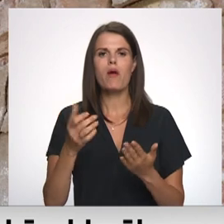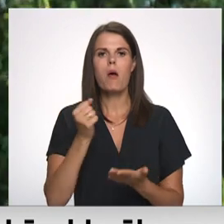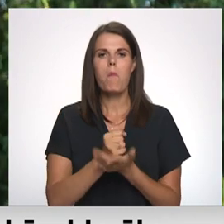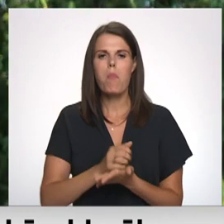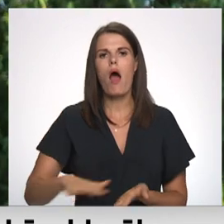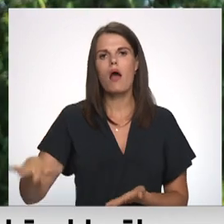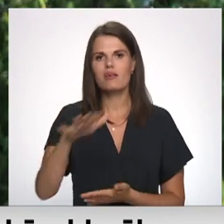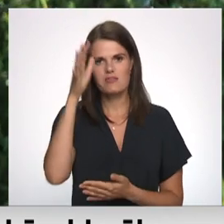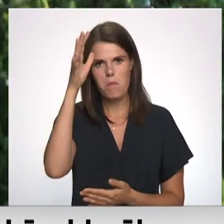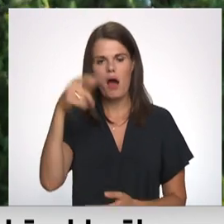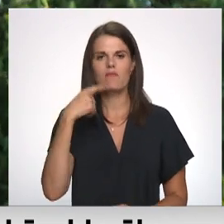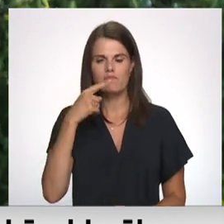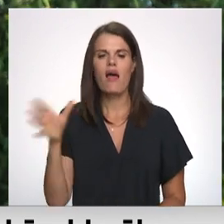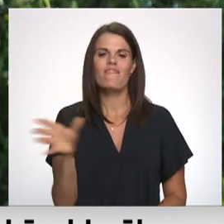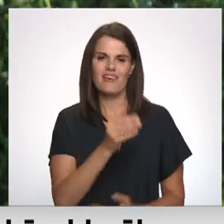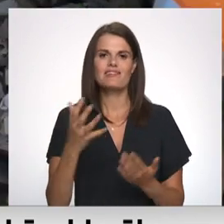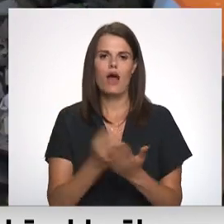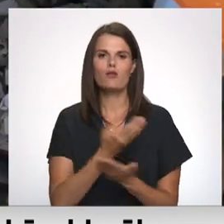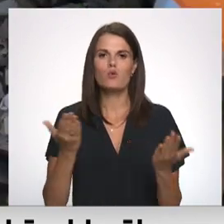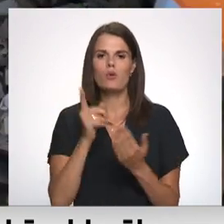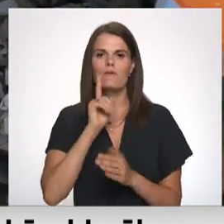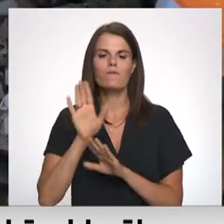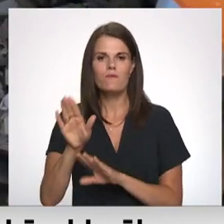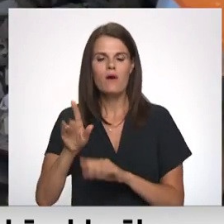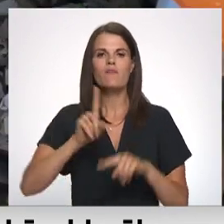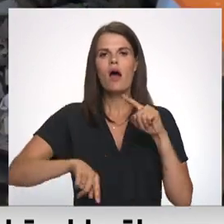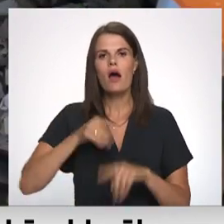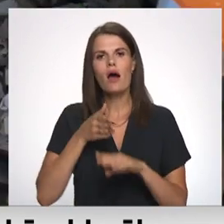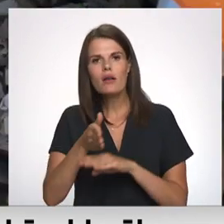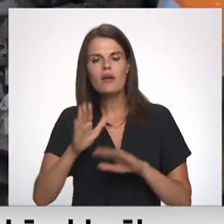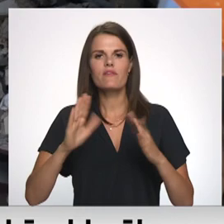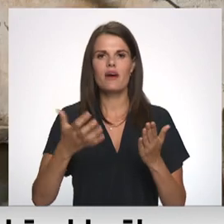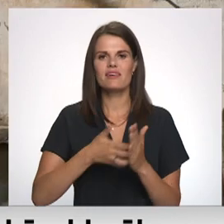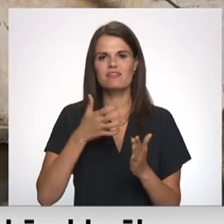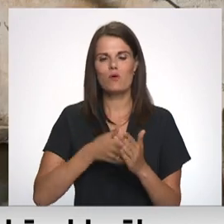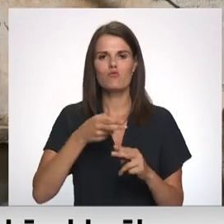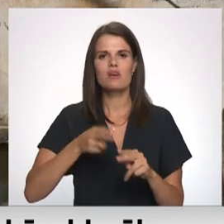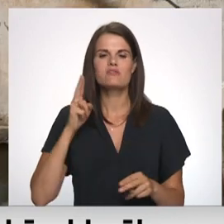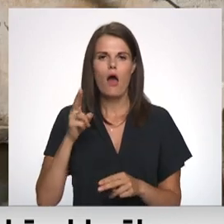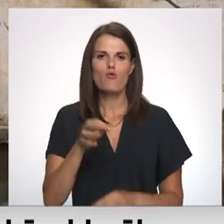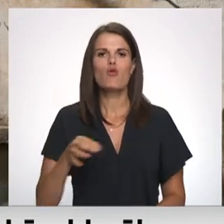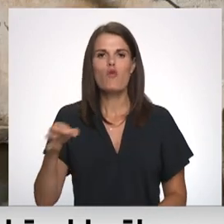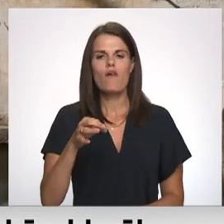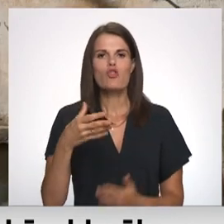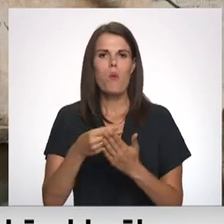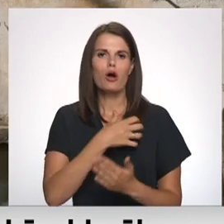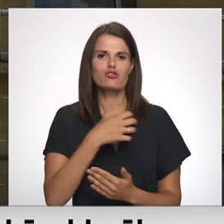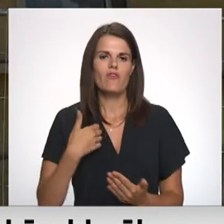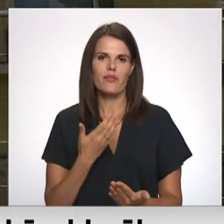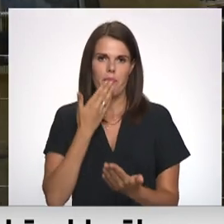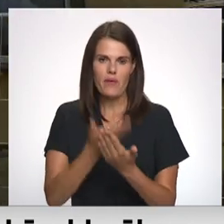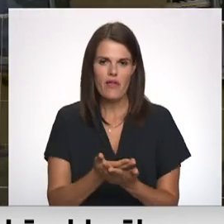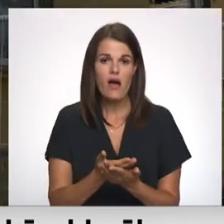stāsta, ka viss ir atraduši, kur uzturēties, vai pie radiniekiem, vai izmantojot saldus novada pašvaldības piedāvātās iespējas.